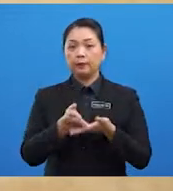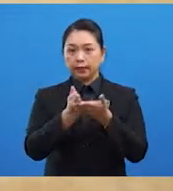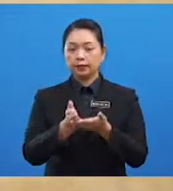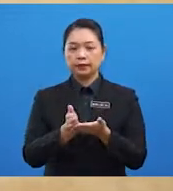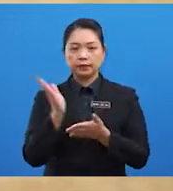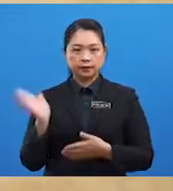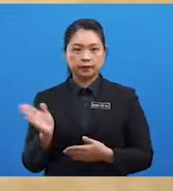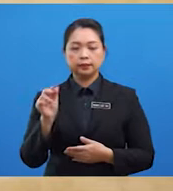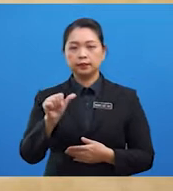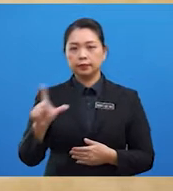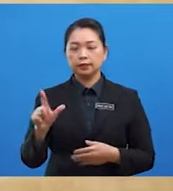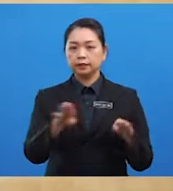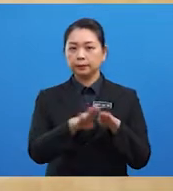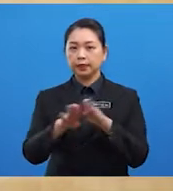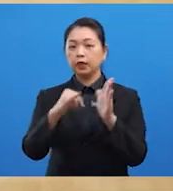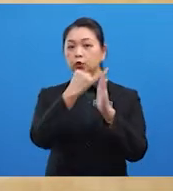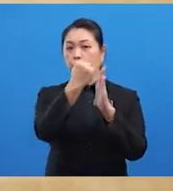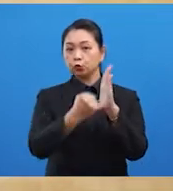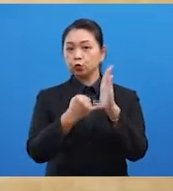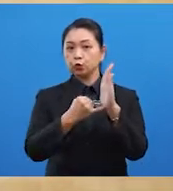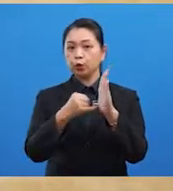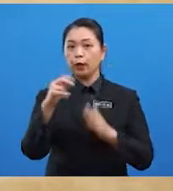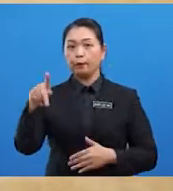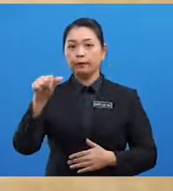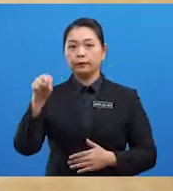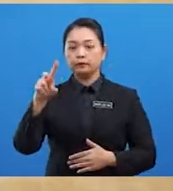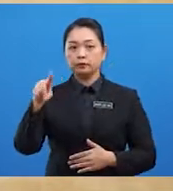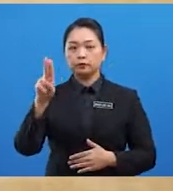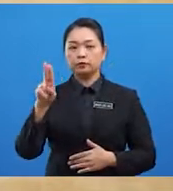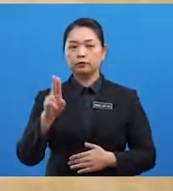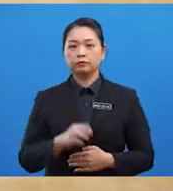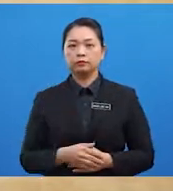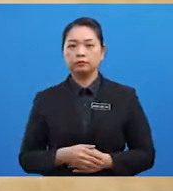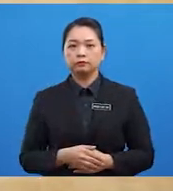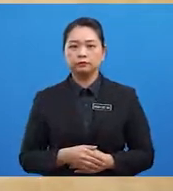waskodagama ialah sebagai juru pandu atau juru mudi